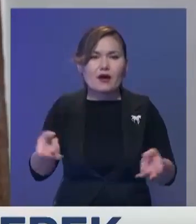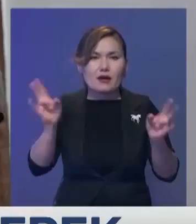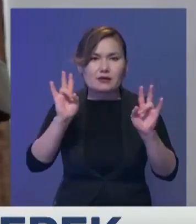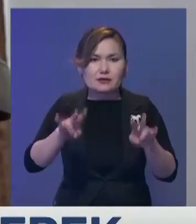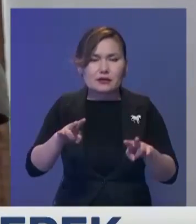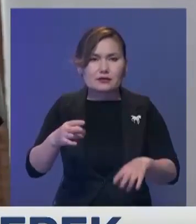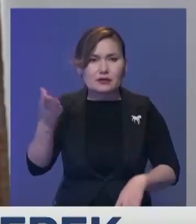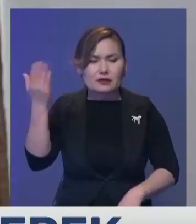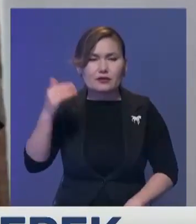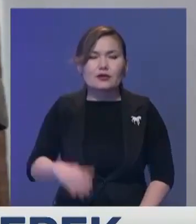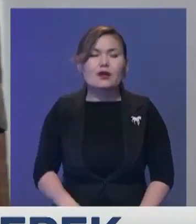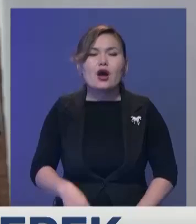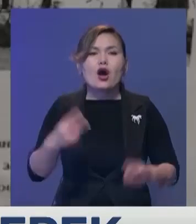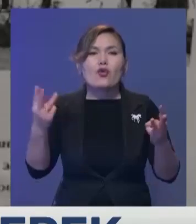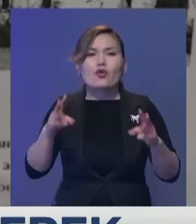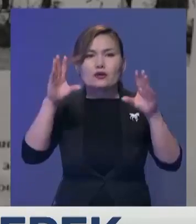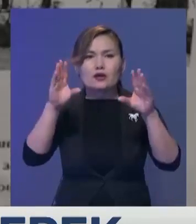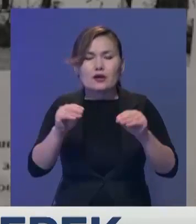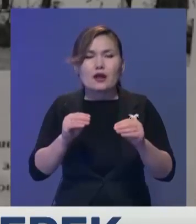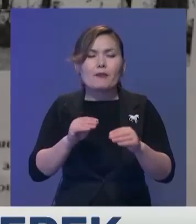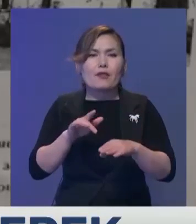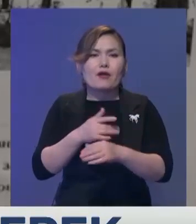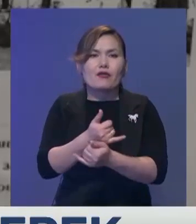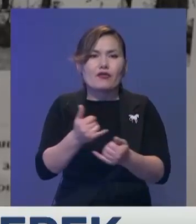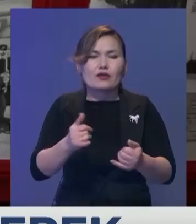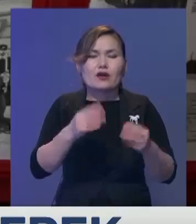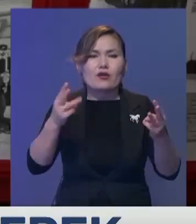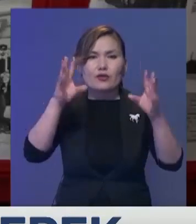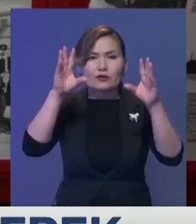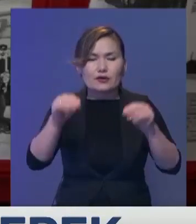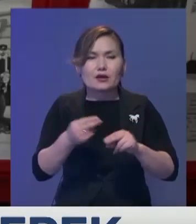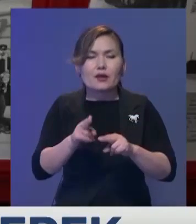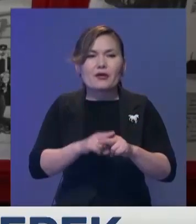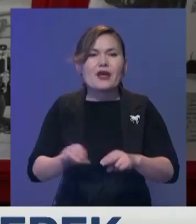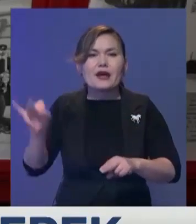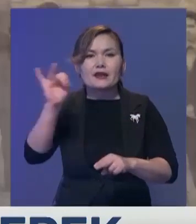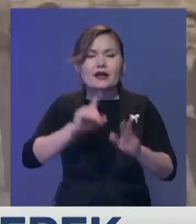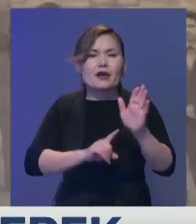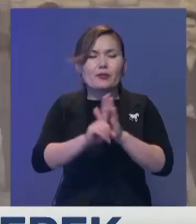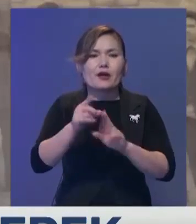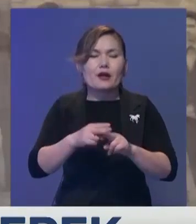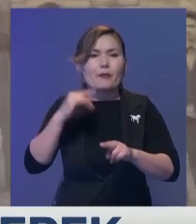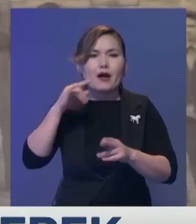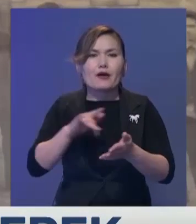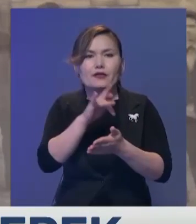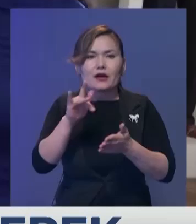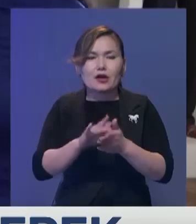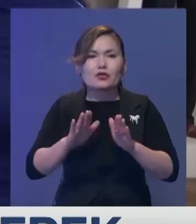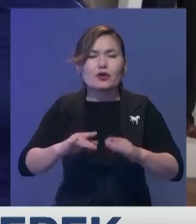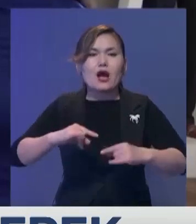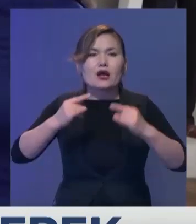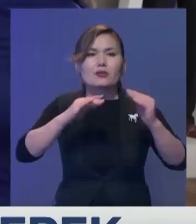Ерт сөңірі өрт сөндіру қызметінің тарихы осы кезден басталат. Алапа төрттен кейін Павладар қаласында тек үрпіш үйлері салынды.